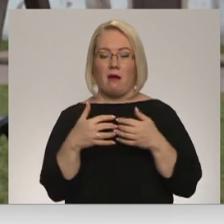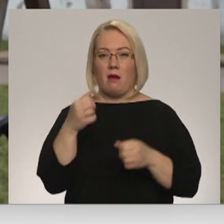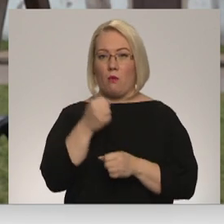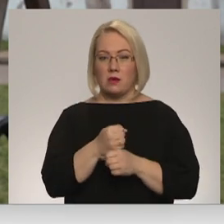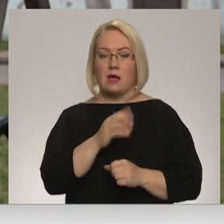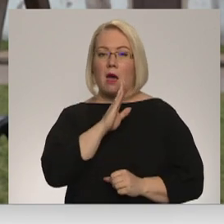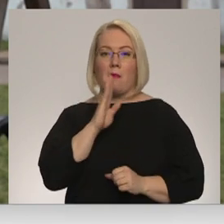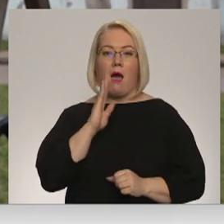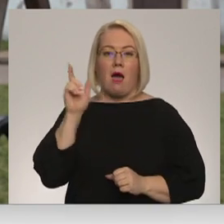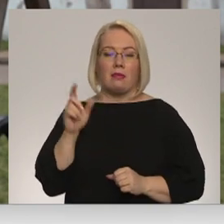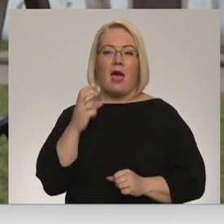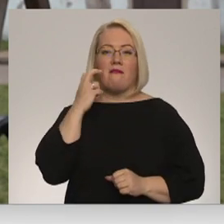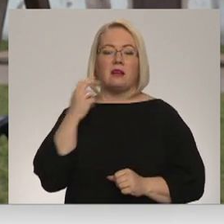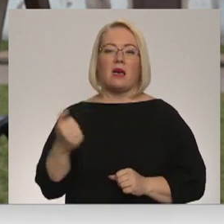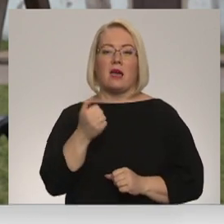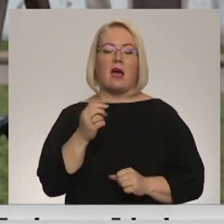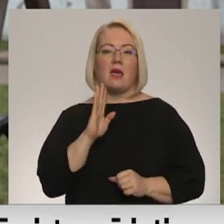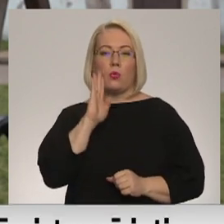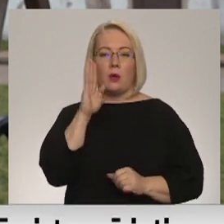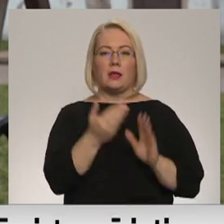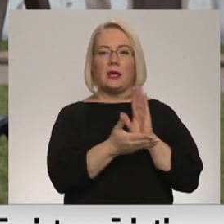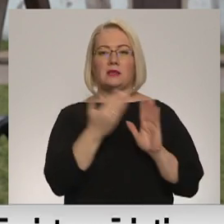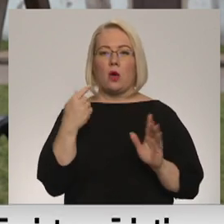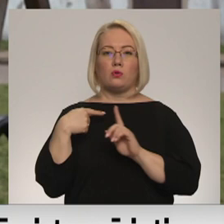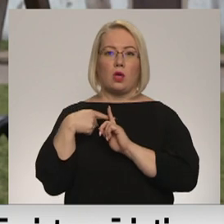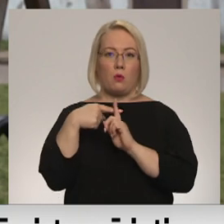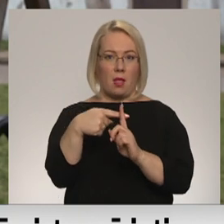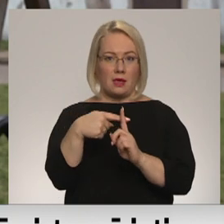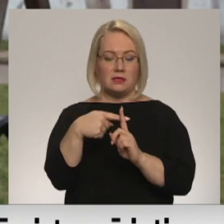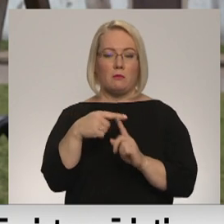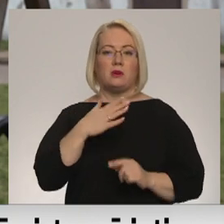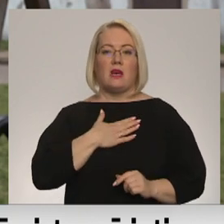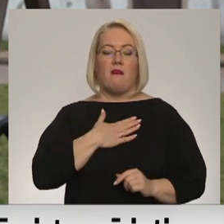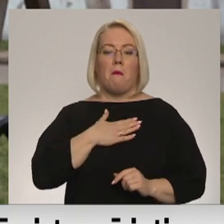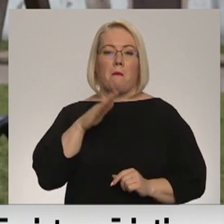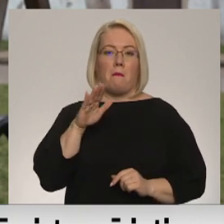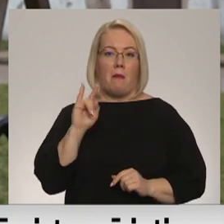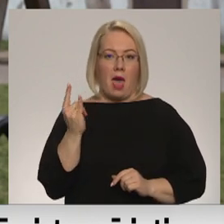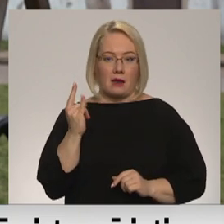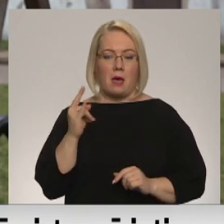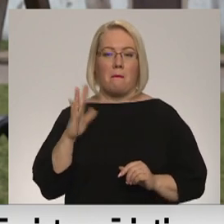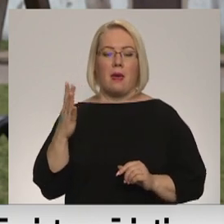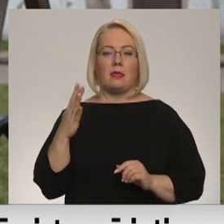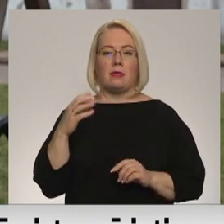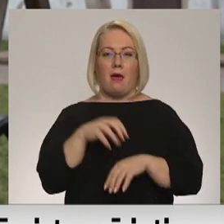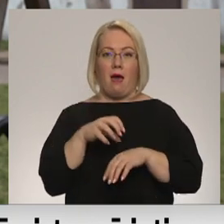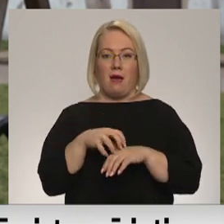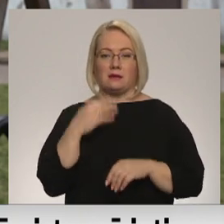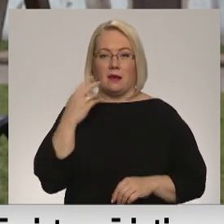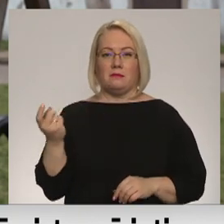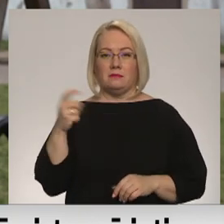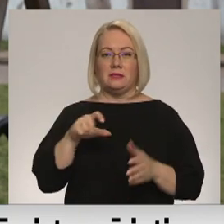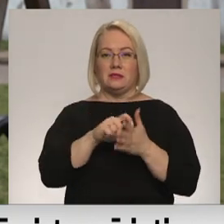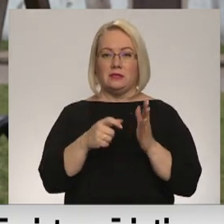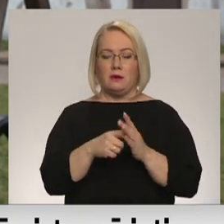māte vecgada dienas rītā izsaukusi neatliekamu medicīnasko palīdzību savam bērnam. Taču mediķa brigāda, kad ieradās dzīvoklī,